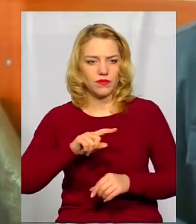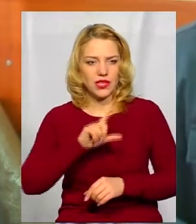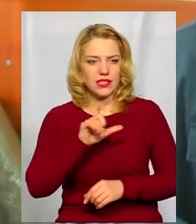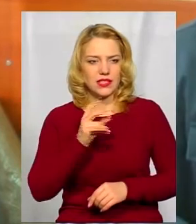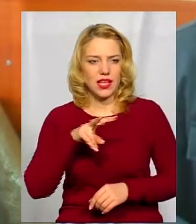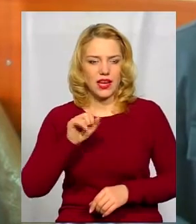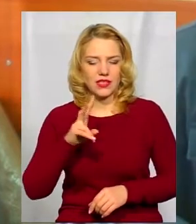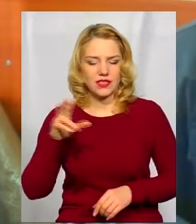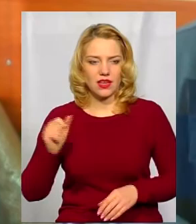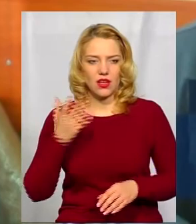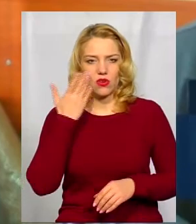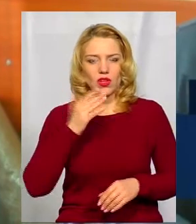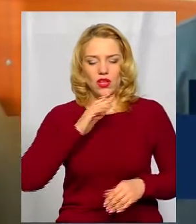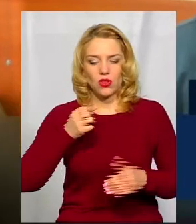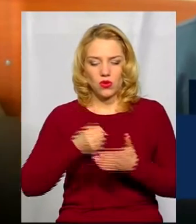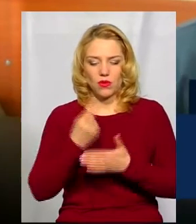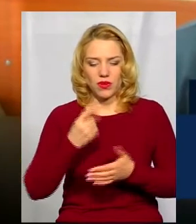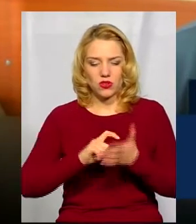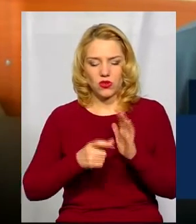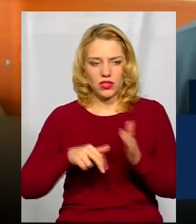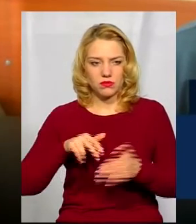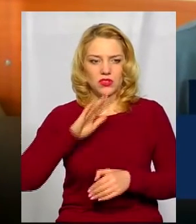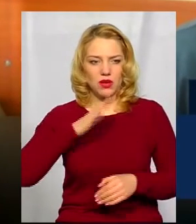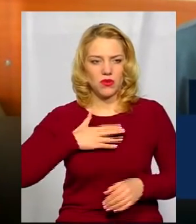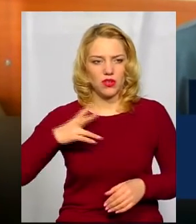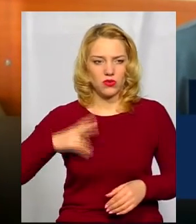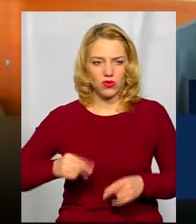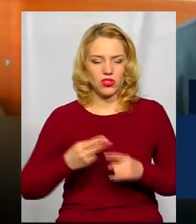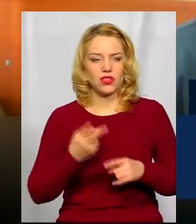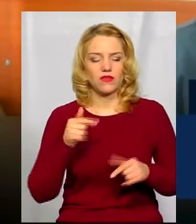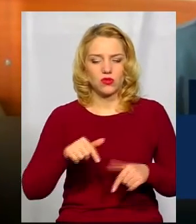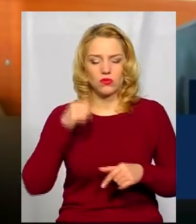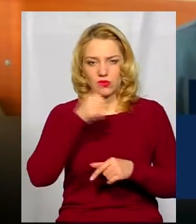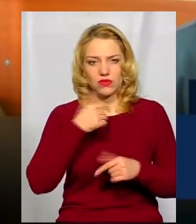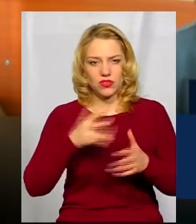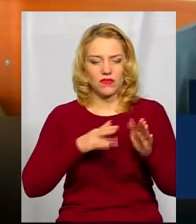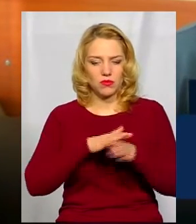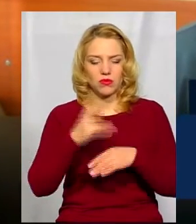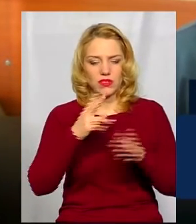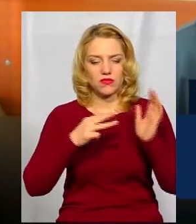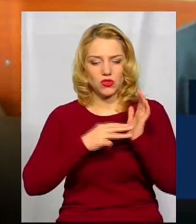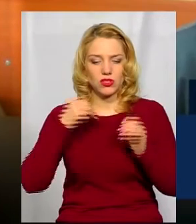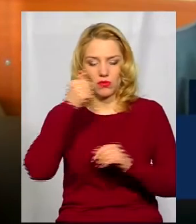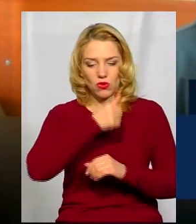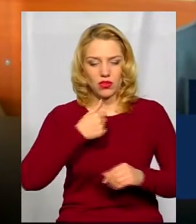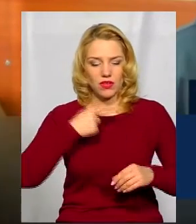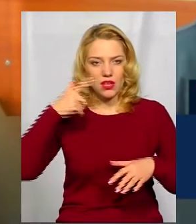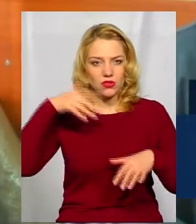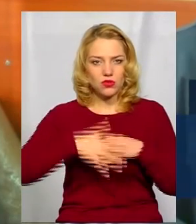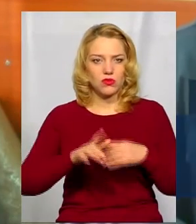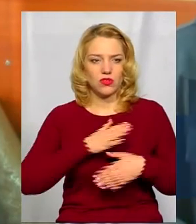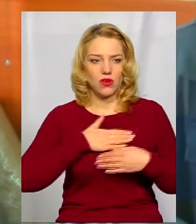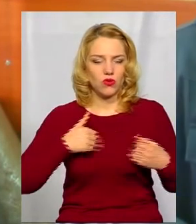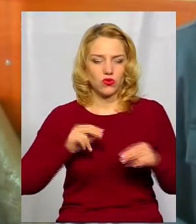Коли до першого класу пішла моя донечка, слава Богу, вже 28 років в цьому році виповнюється, і тоді я зрозуміла, що я не хочу вчити свою дитину так, як